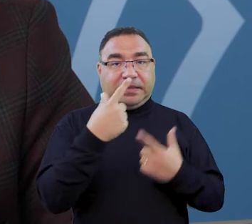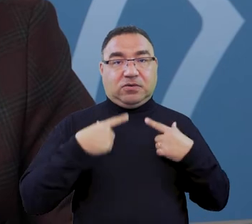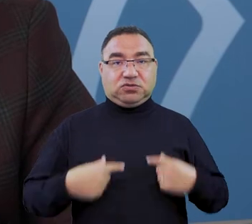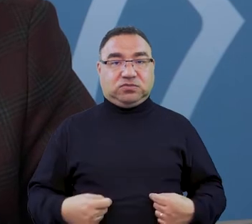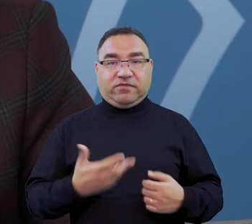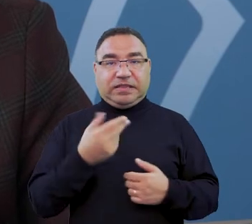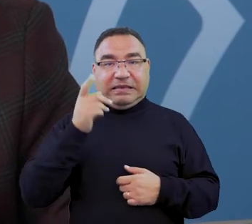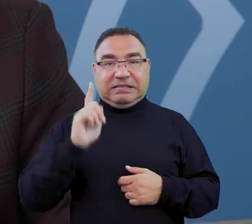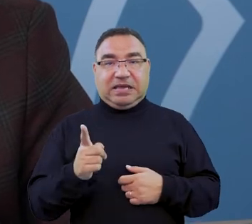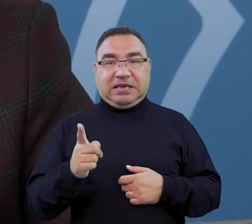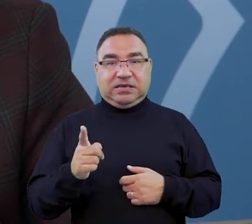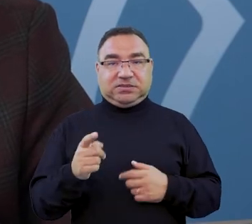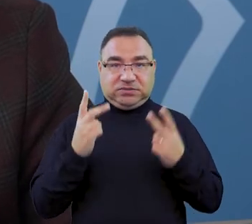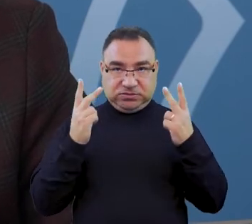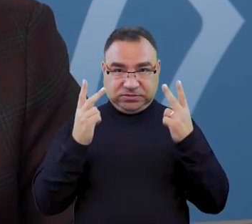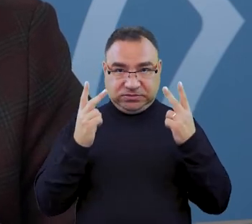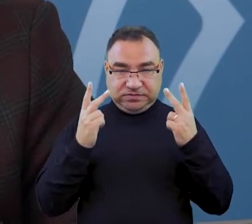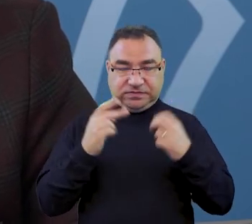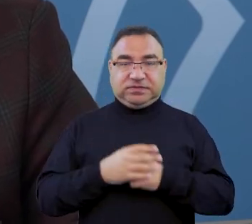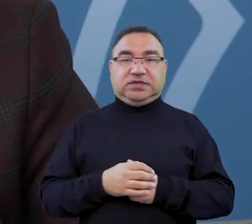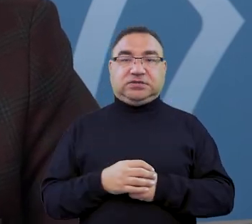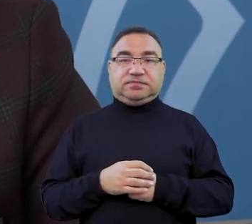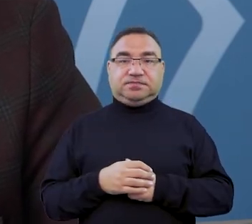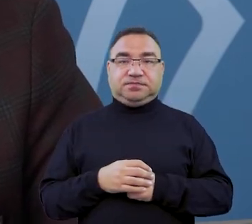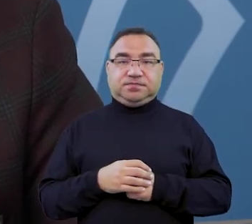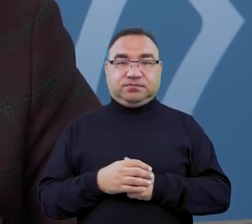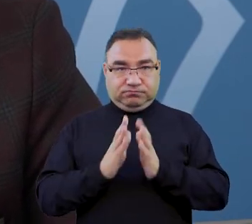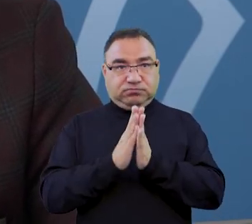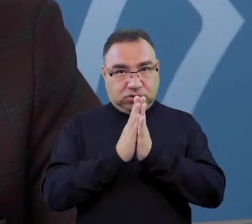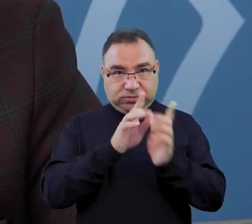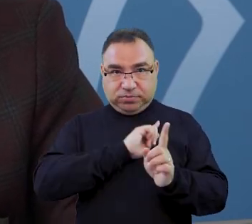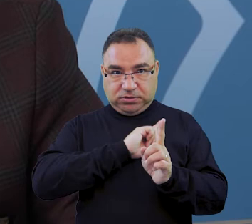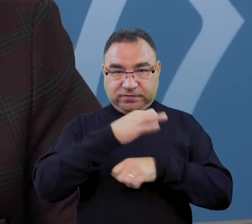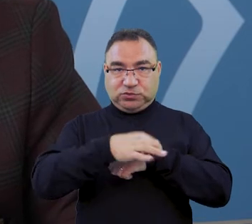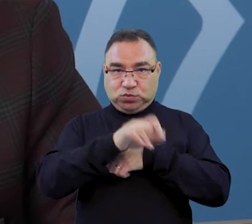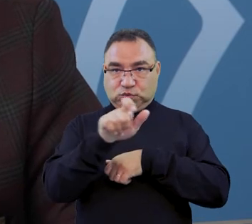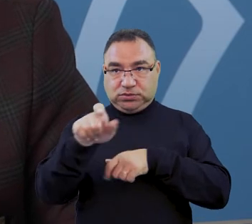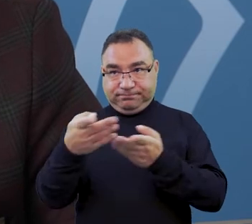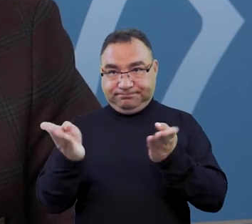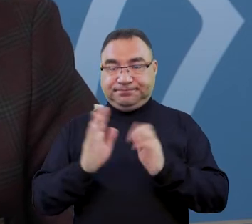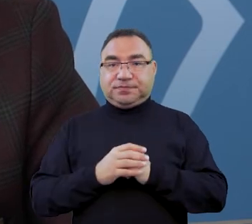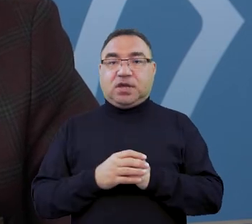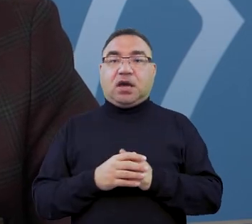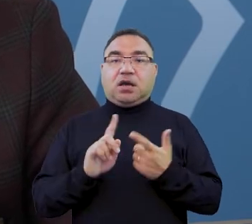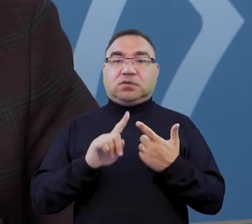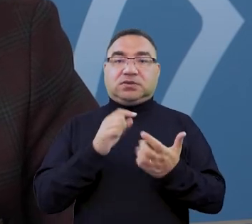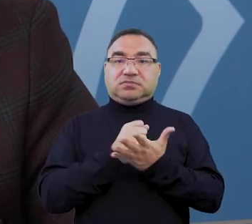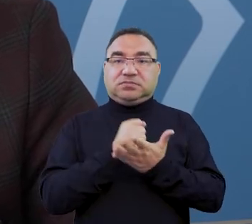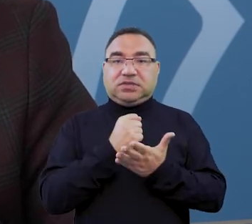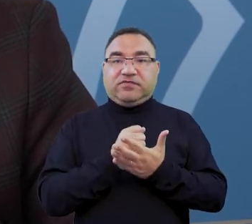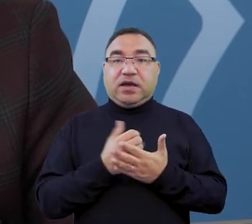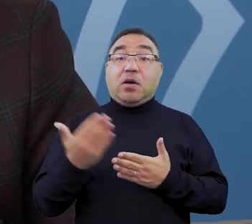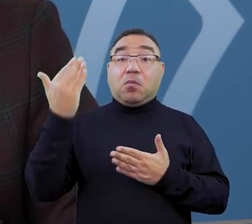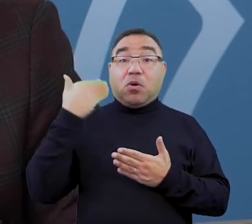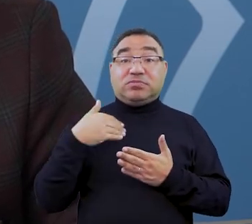rekomendacja, a nie nakaz. Tutaj jakby zwróćcie, drodzy studenci, na to uwagę. A druga kwestia, argument w postaci tego, że w